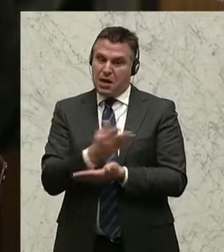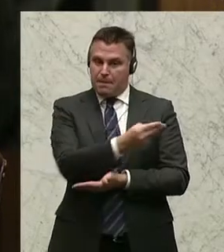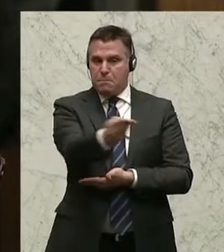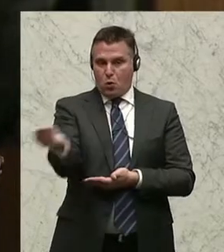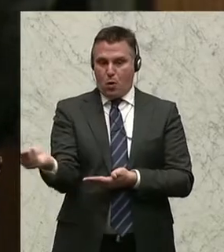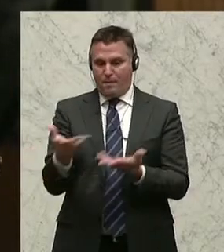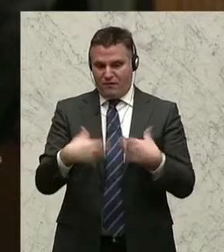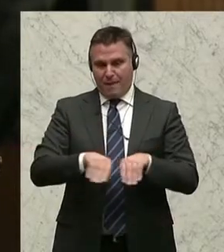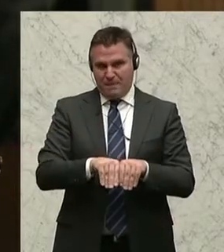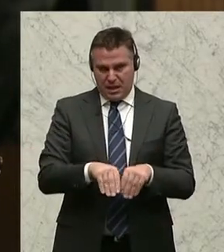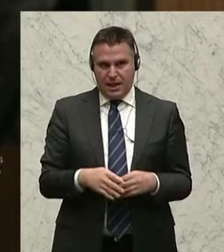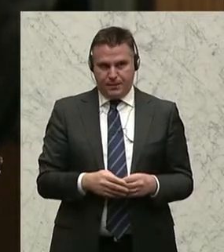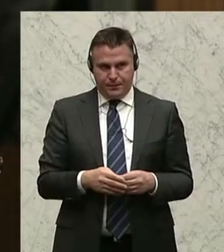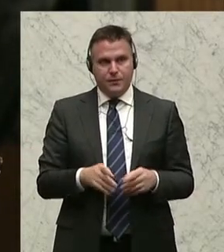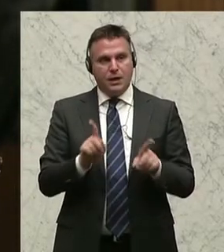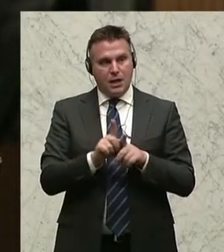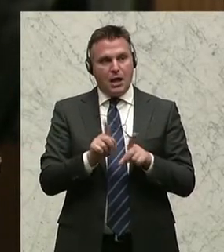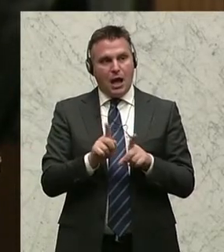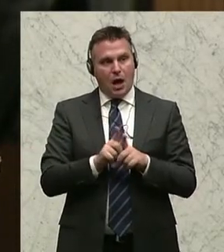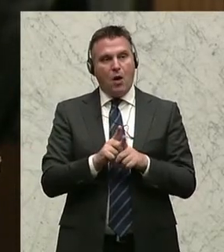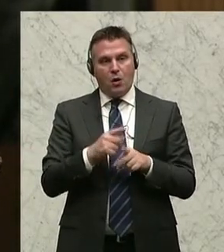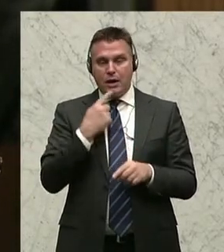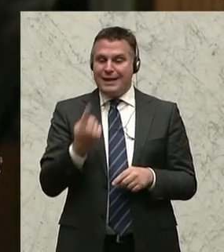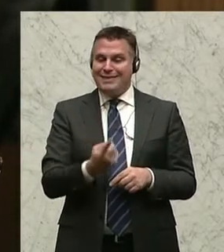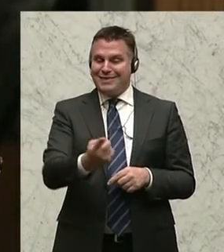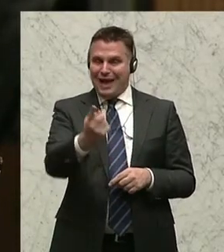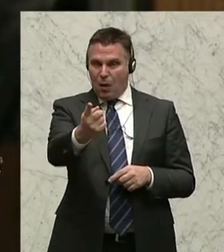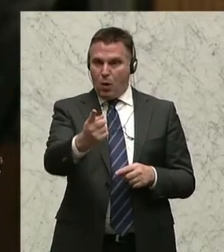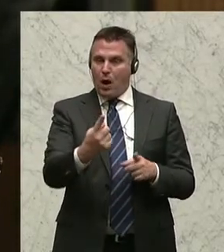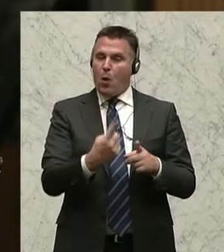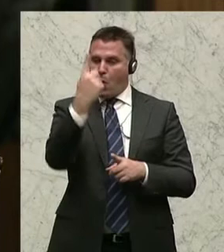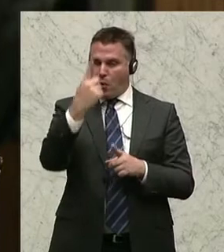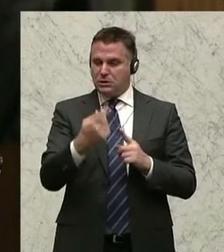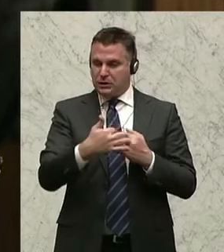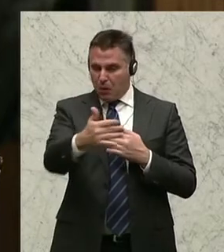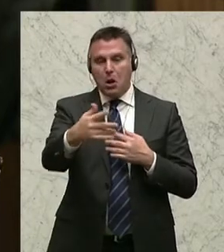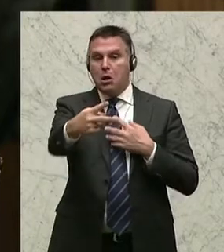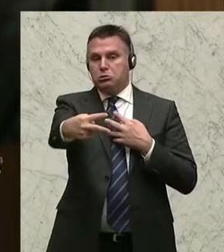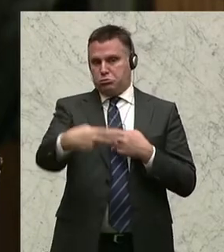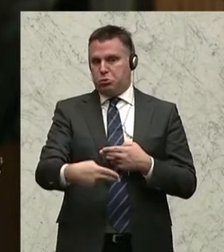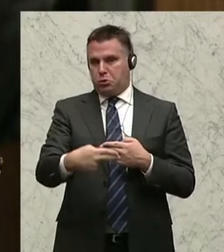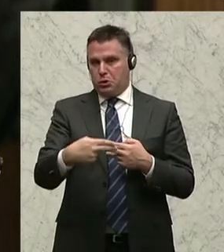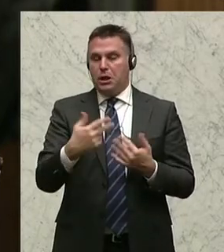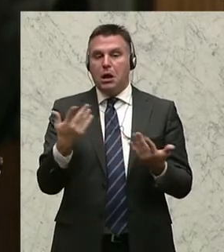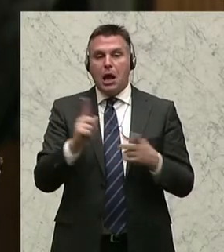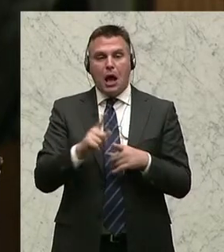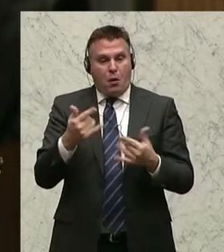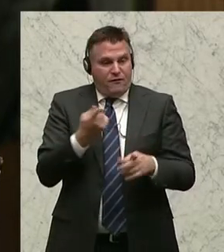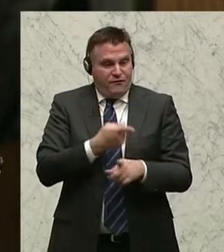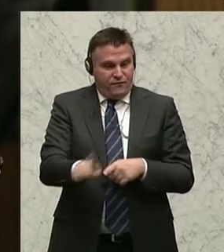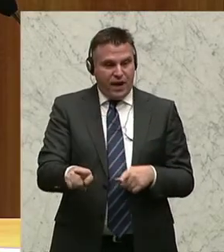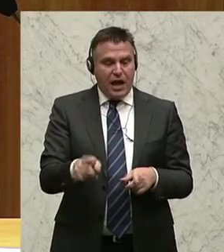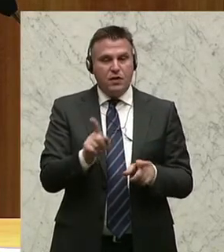ausbezahlt. Auch die Höchstbezugsdauer ist geringer. Weiterhin nicht auf der Tagesordnung